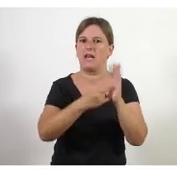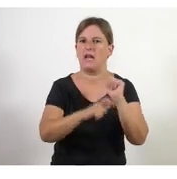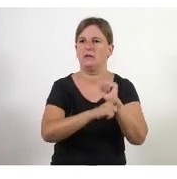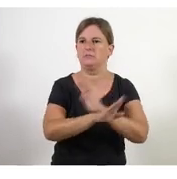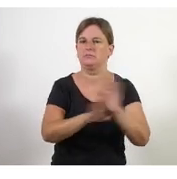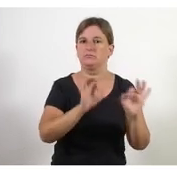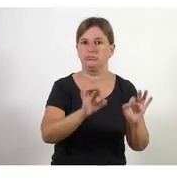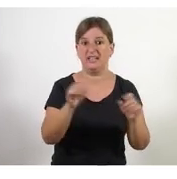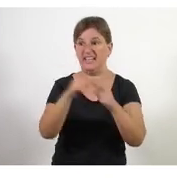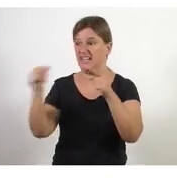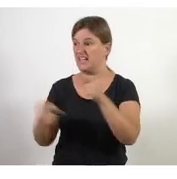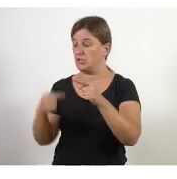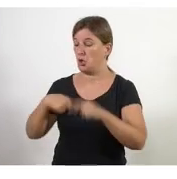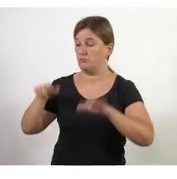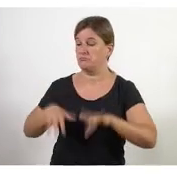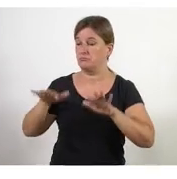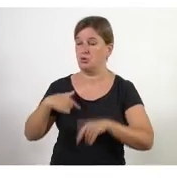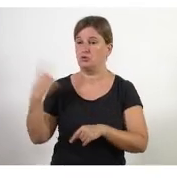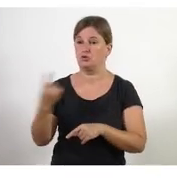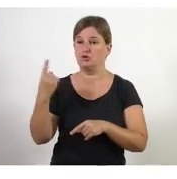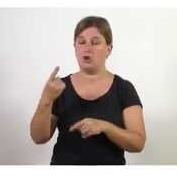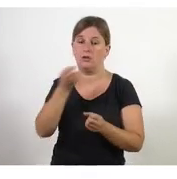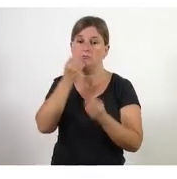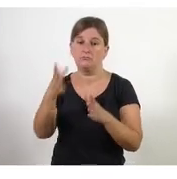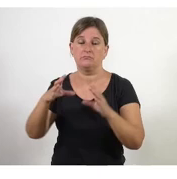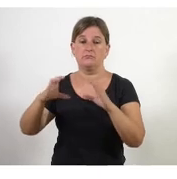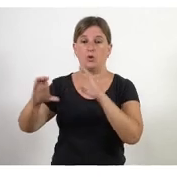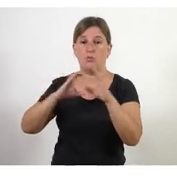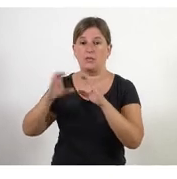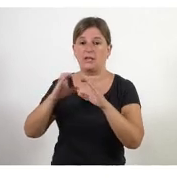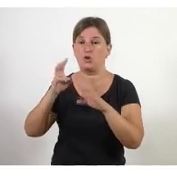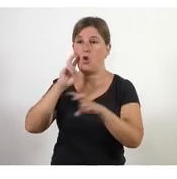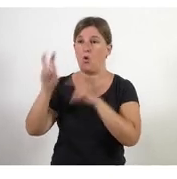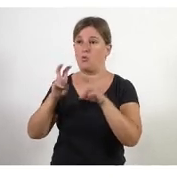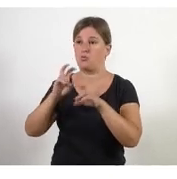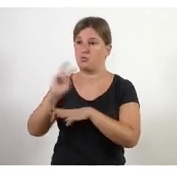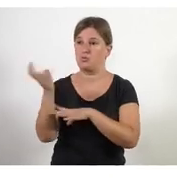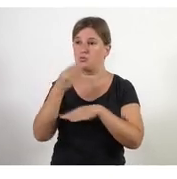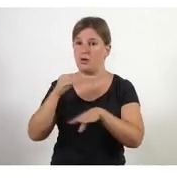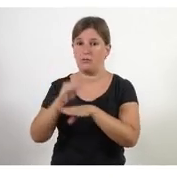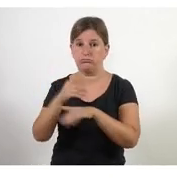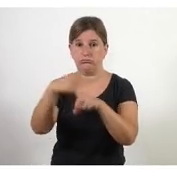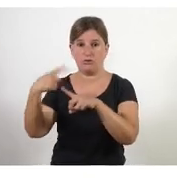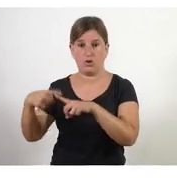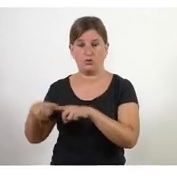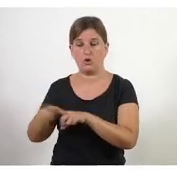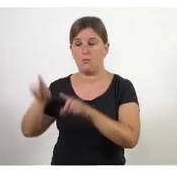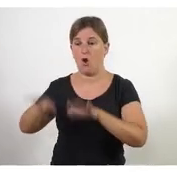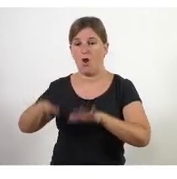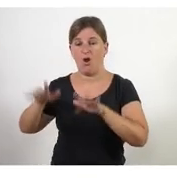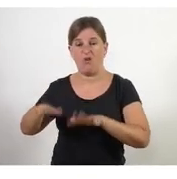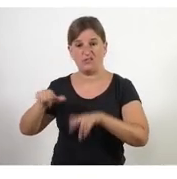ja fent tasques de comunicació de fundraising de els que estan fent teletreball de gent d'oficina